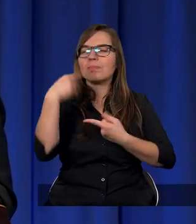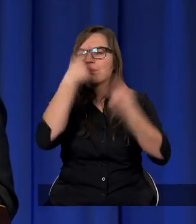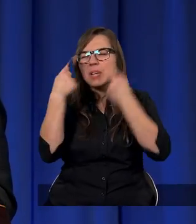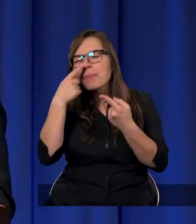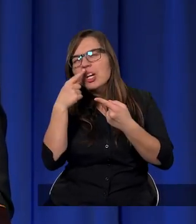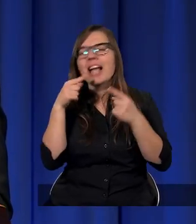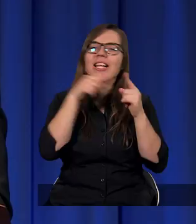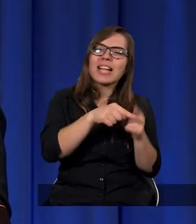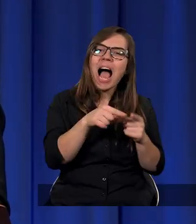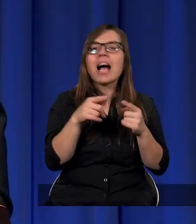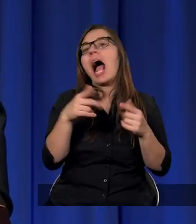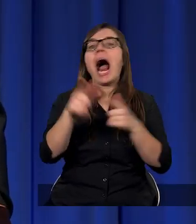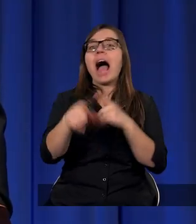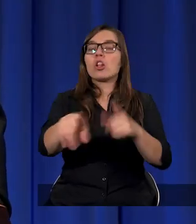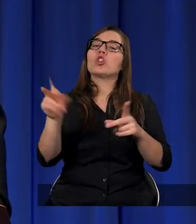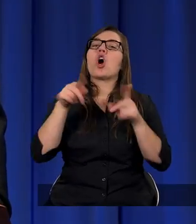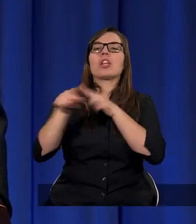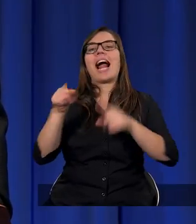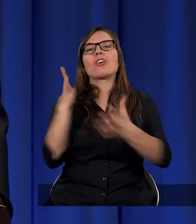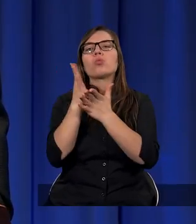znaczy, że to jest prawda ostateczna.